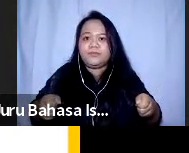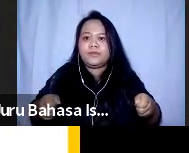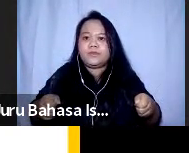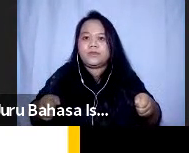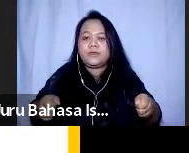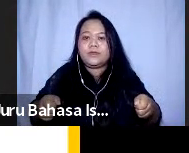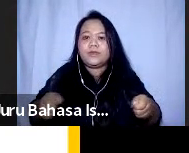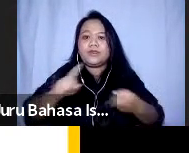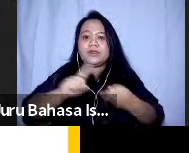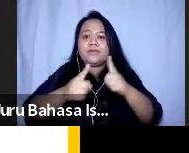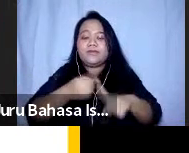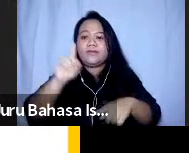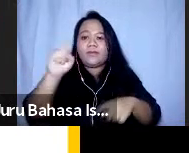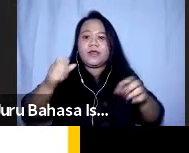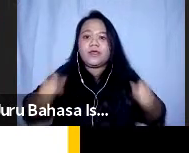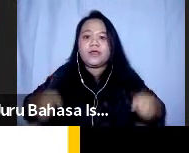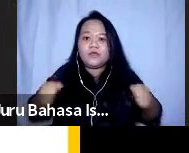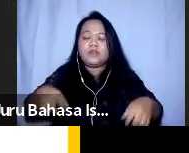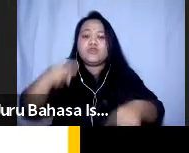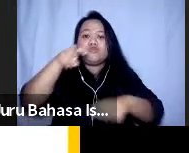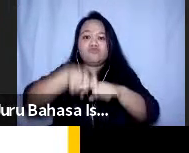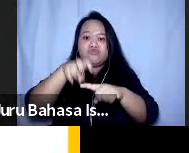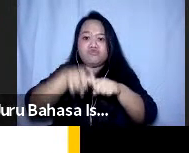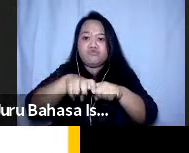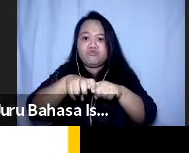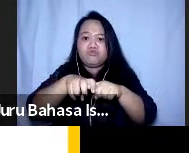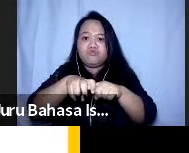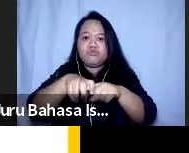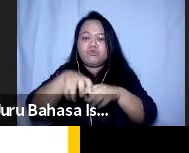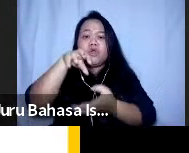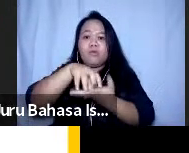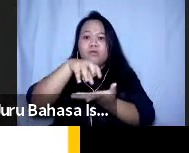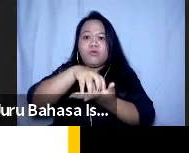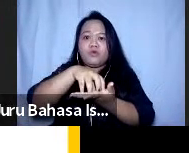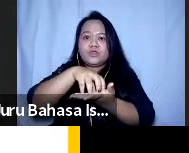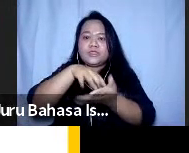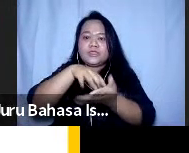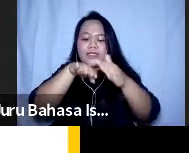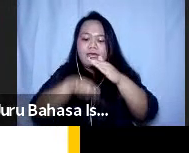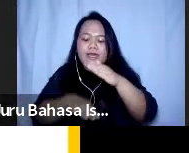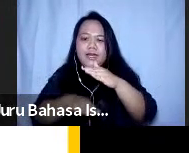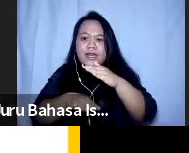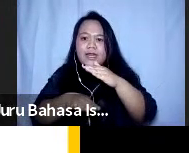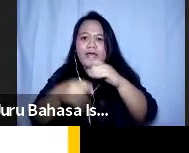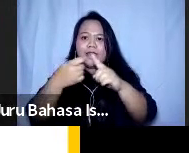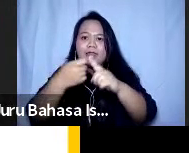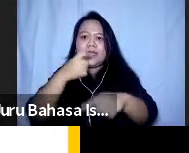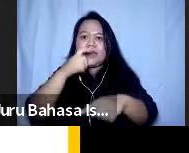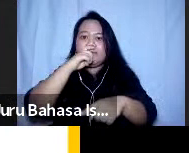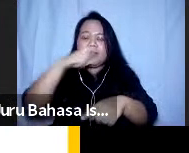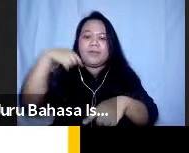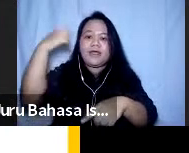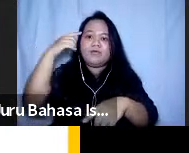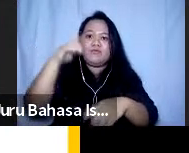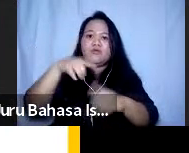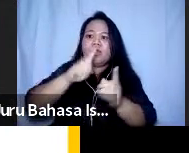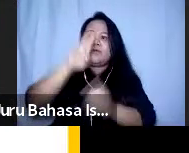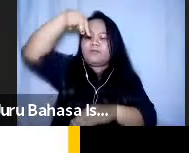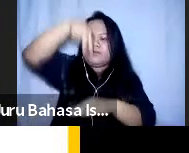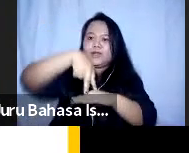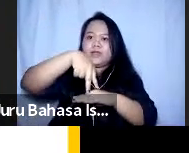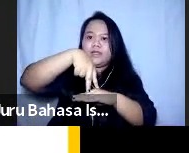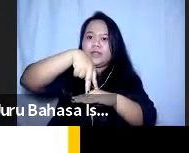biasanya duduk di kursi kemudian posisinya lebih rendah dari Bapak Ibu yang berdiri akan